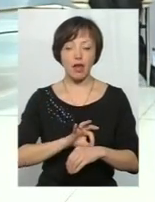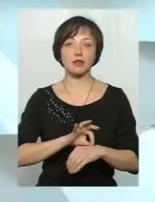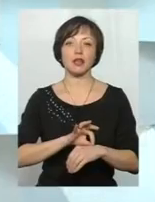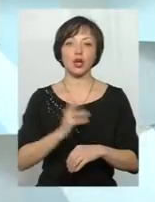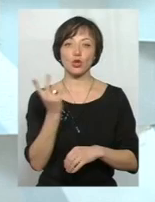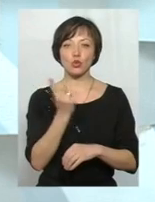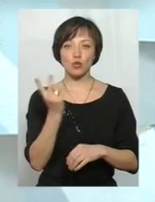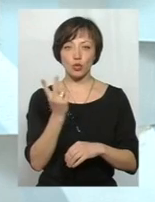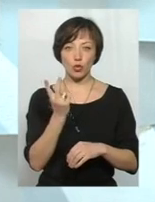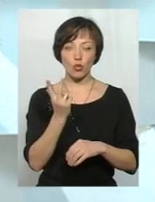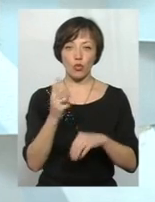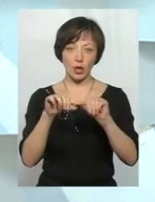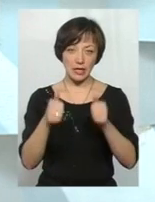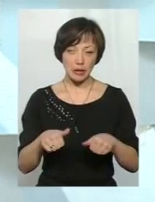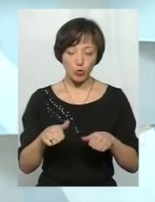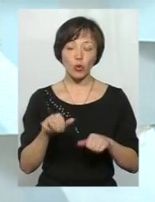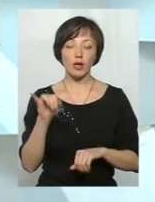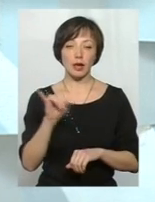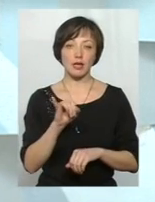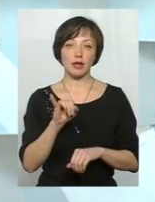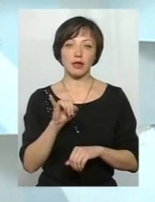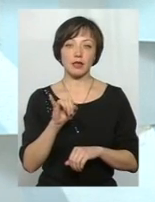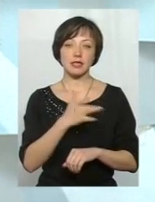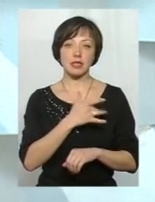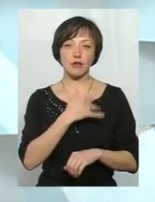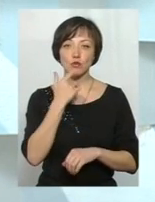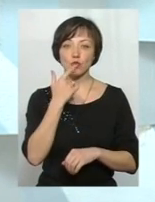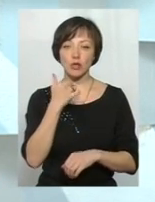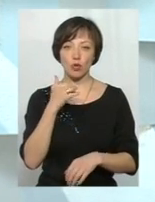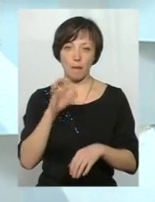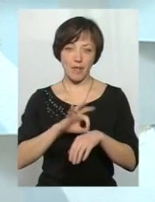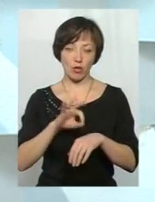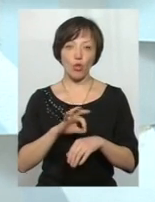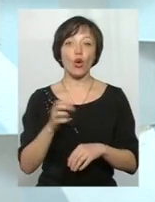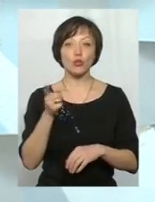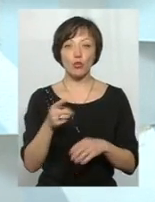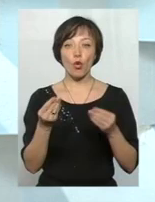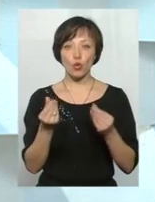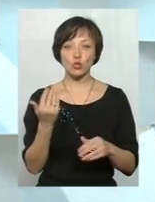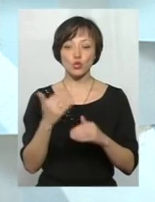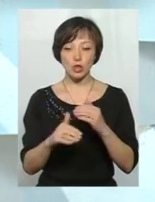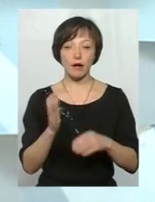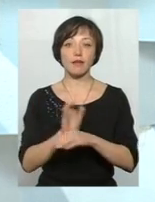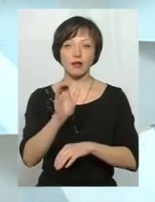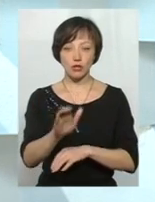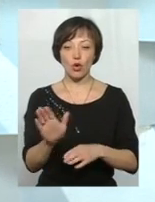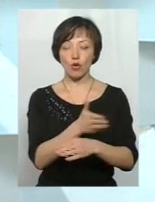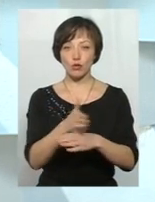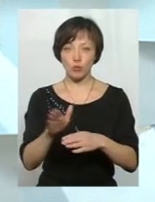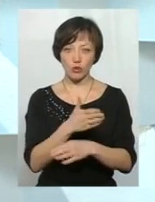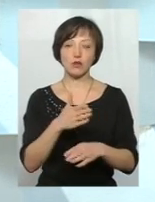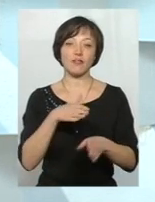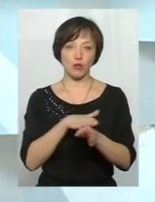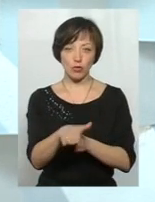діабет другого типу і серцево-судинну патологію. Тому кошти вже надійшли і розподіл їх